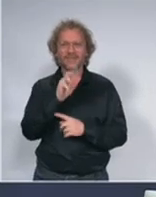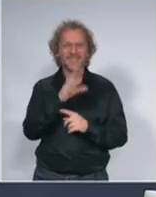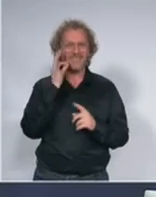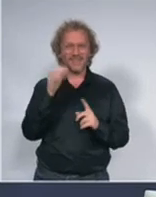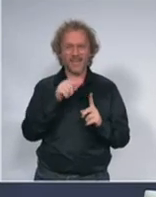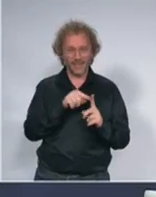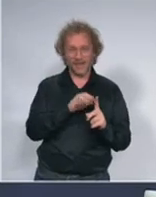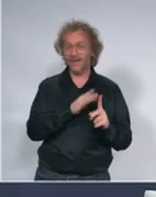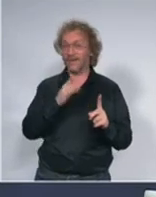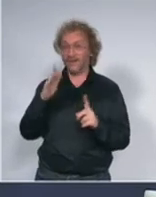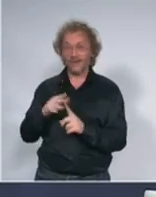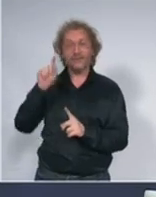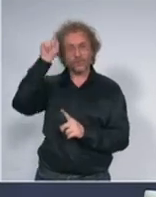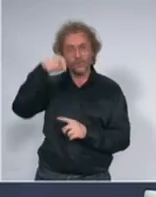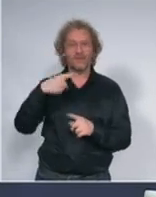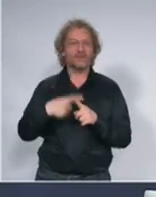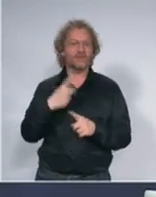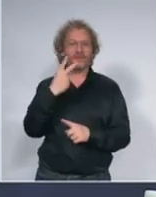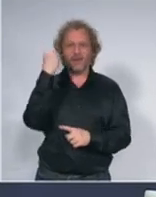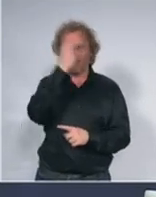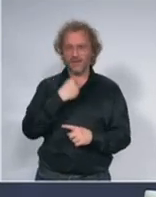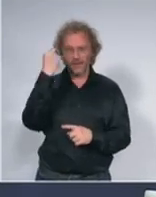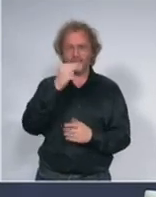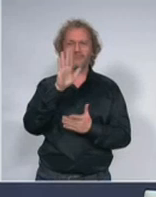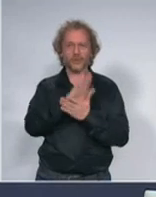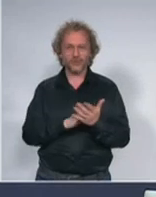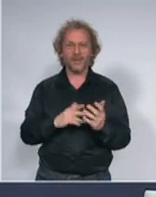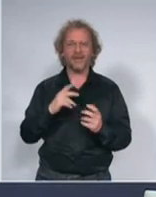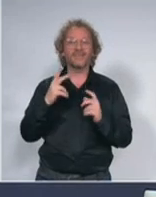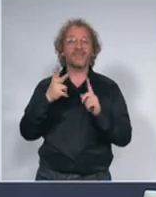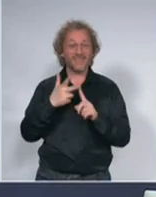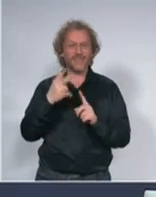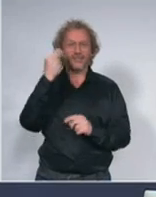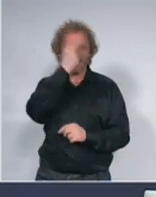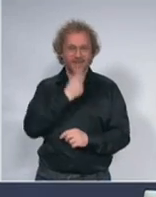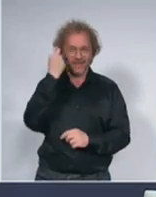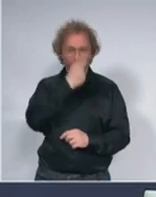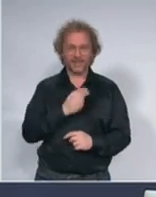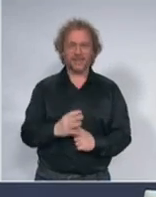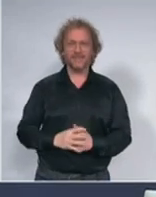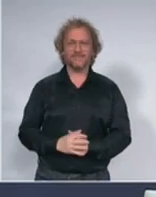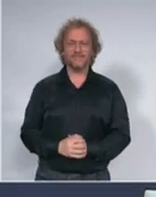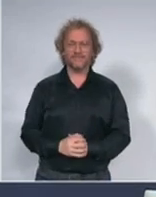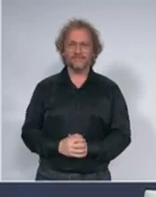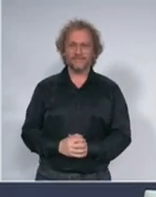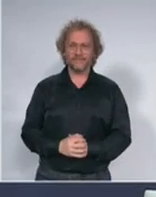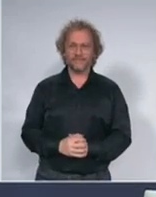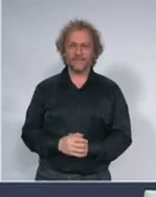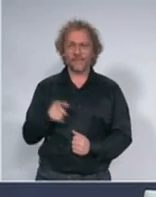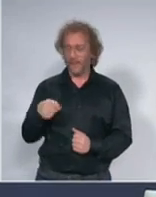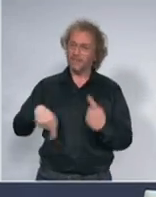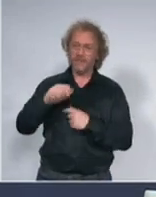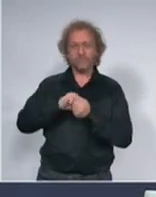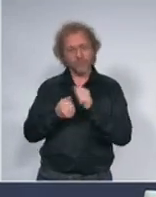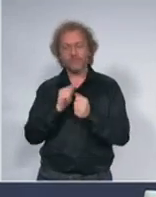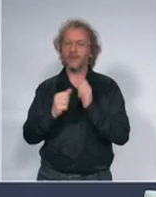dve nedelje, ulazimo onda polako i u treću nedelju, tako da se borba ne samo nastavlja, nego mislim da